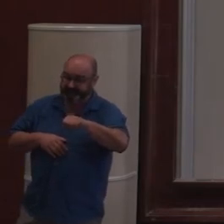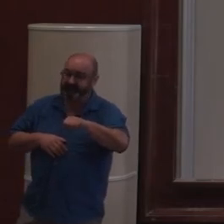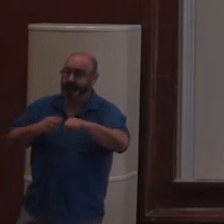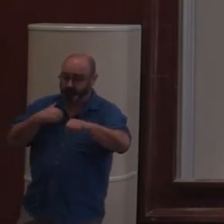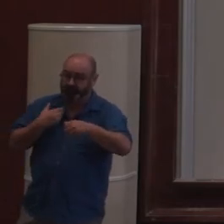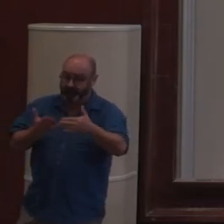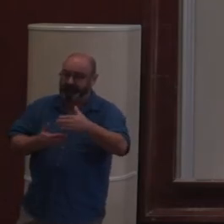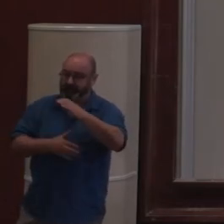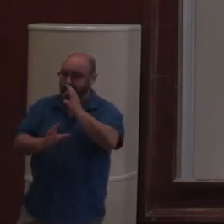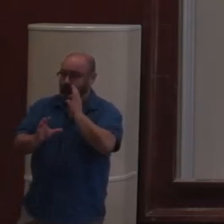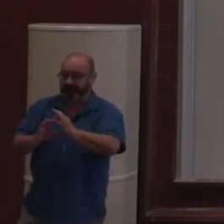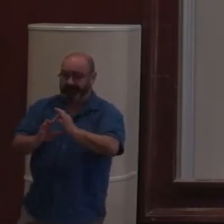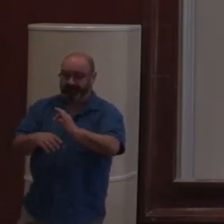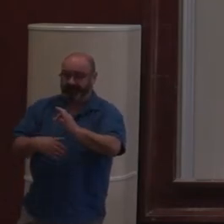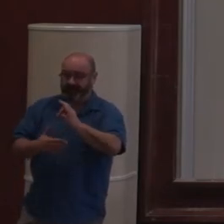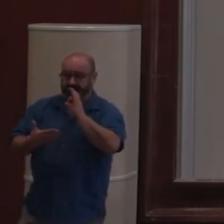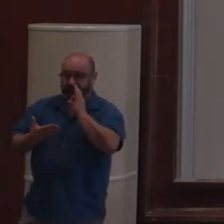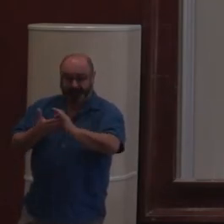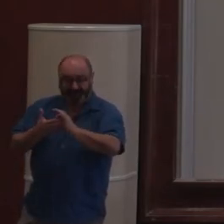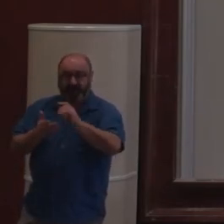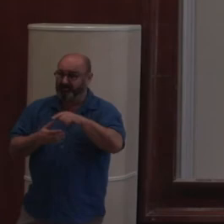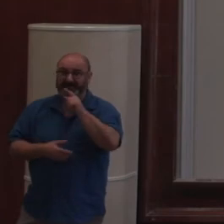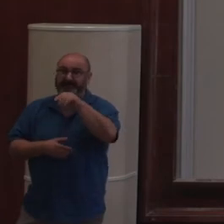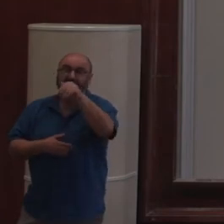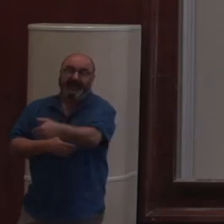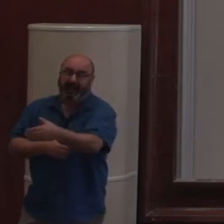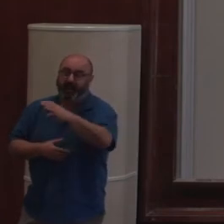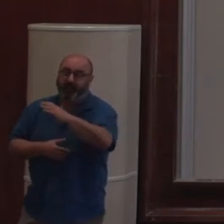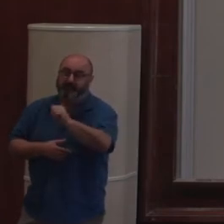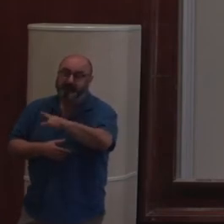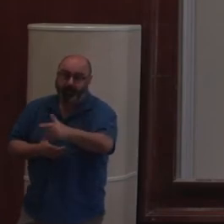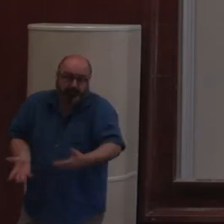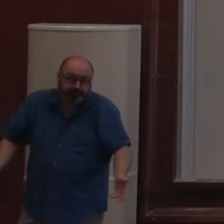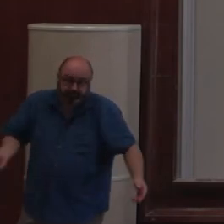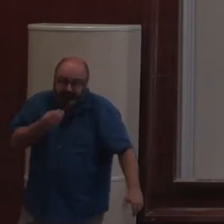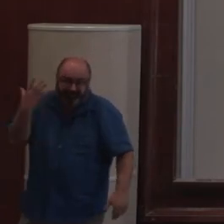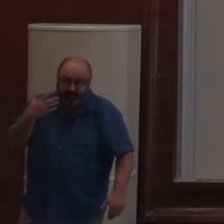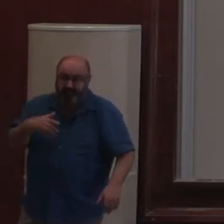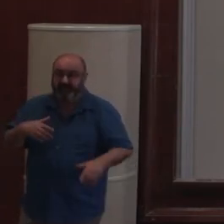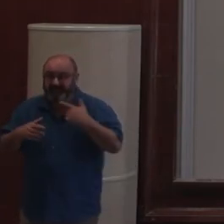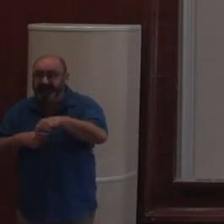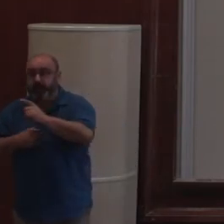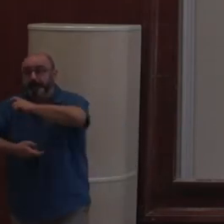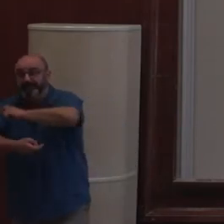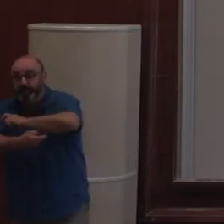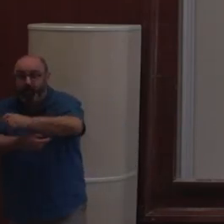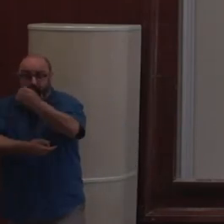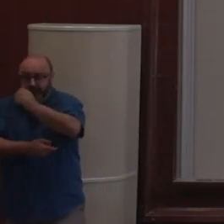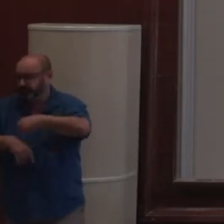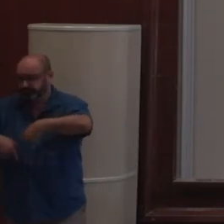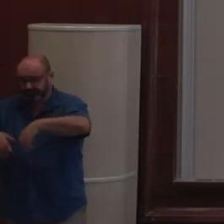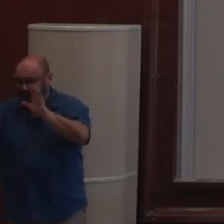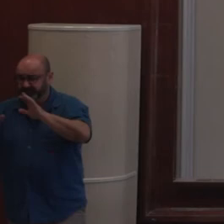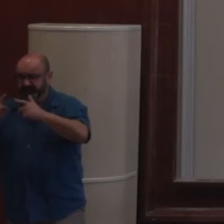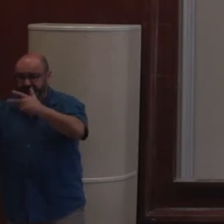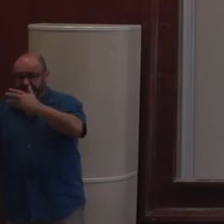Nous, on fournit une API. Elle pourrait être implémentée en COBOL, que ça ne change rien. Donc, vous n'avez pas à vous préoccuper du fait que ce soit du Python, que vous n'y connaissez rien. Ce n